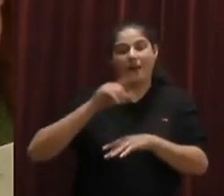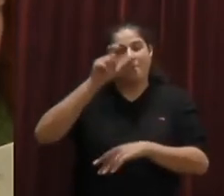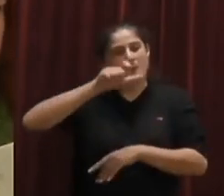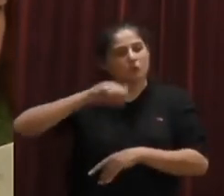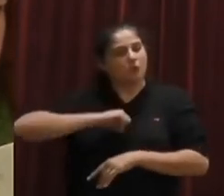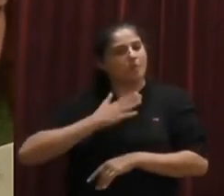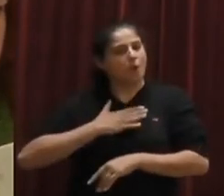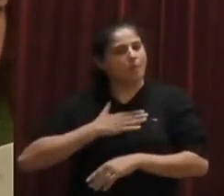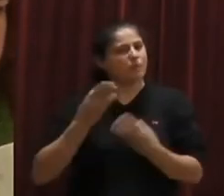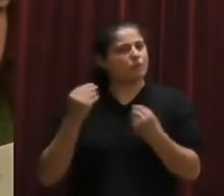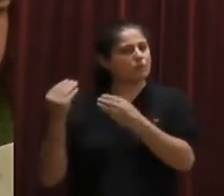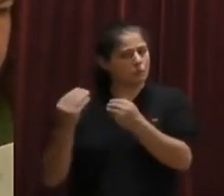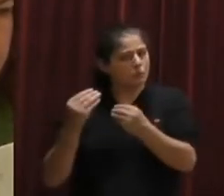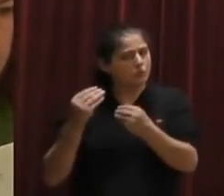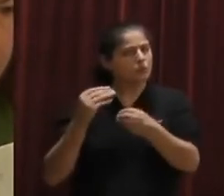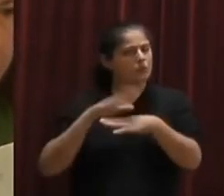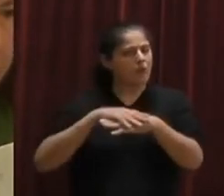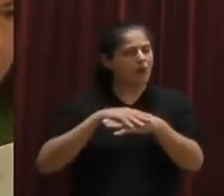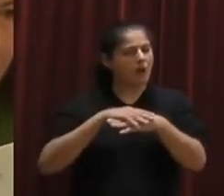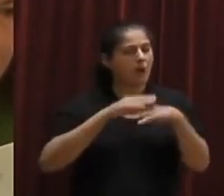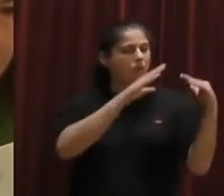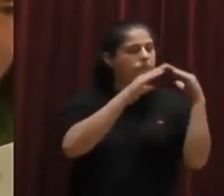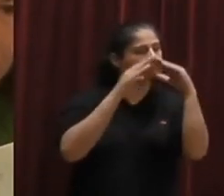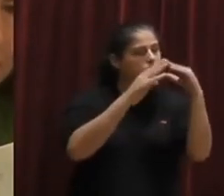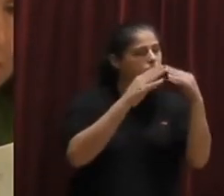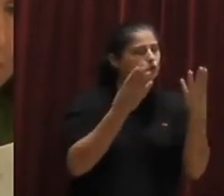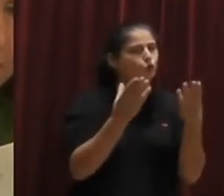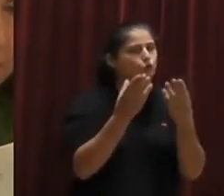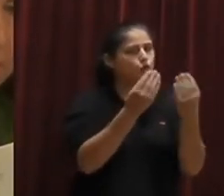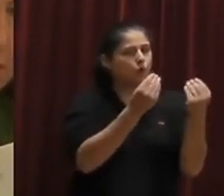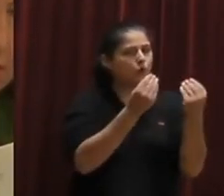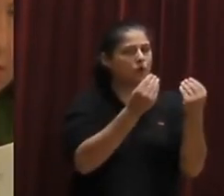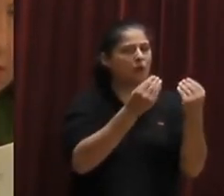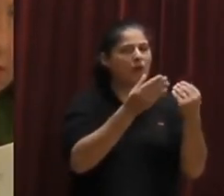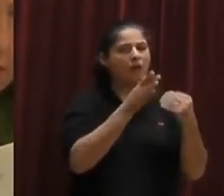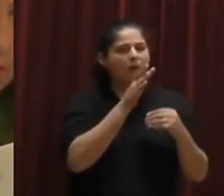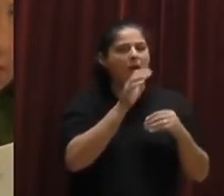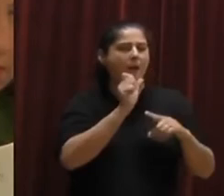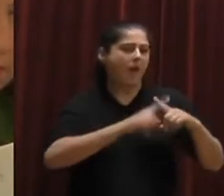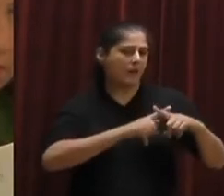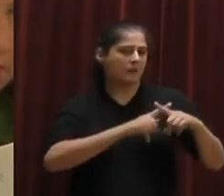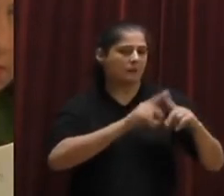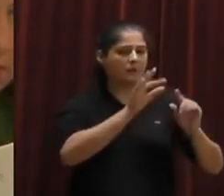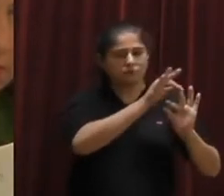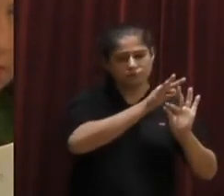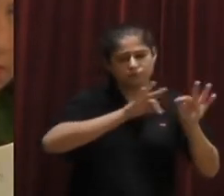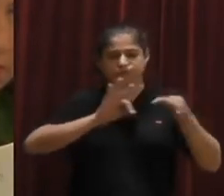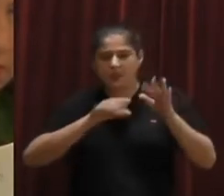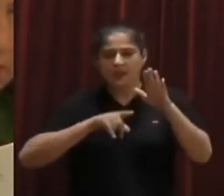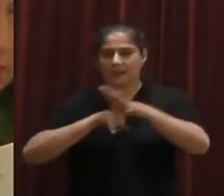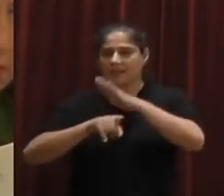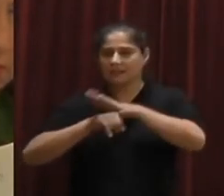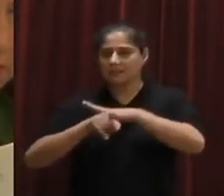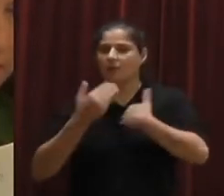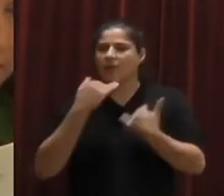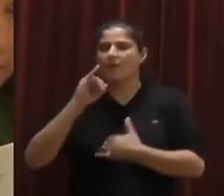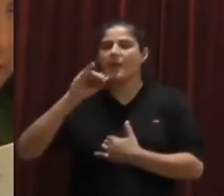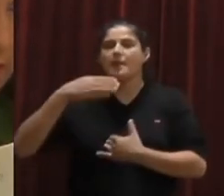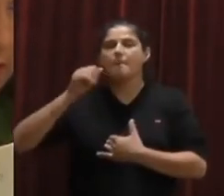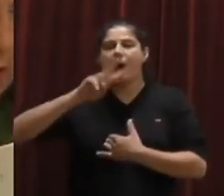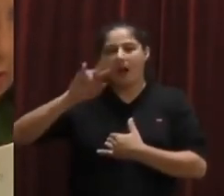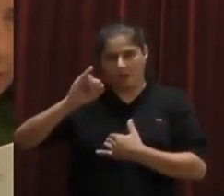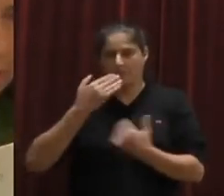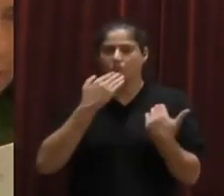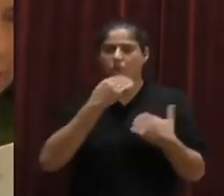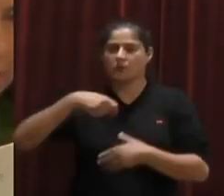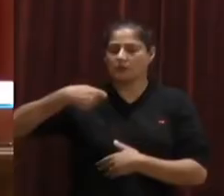grans tenidors i podrem fer ja un repàs de tots aquells habitatges que han cedit els grans tenidors per a partir d'aquí ara poder-los gestionar des de l